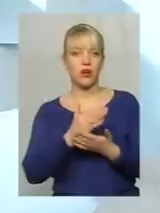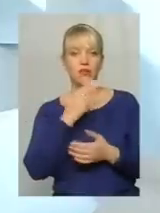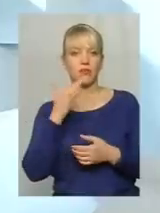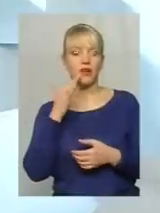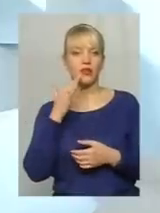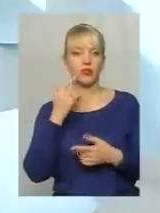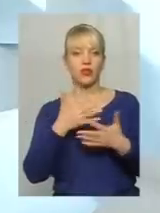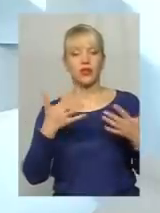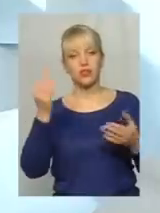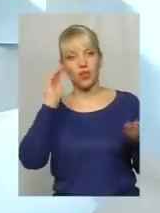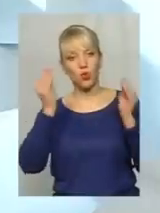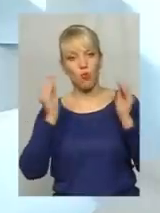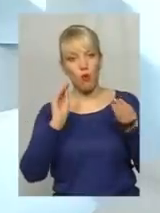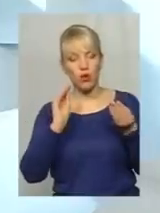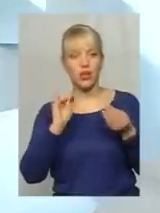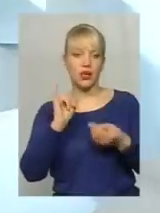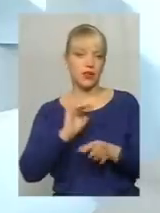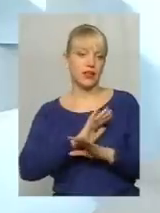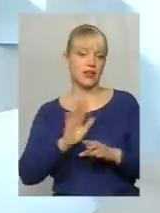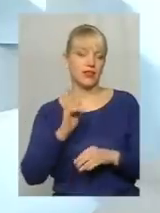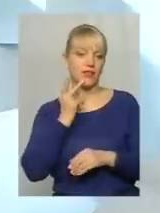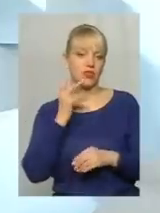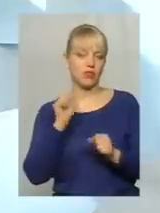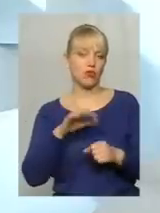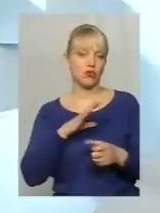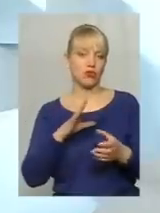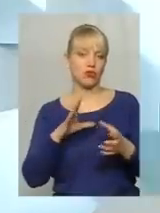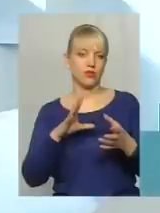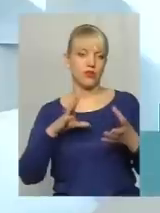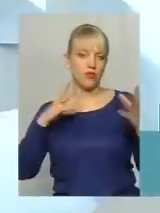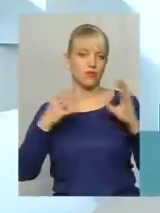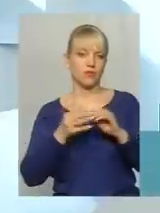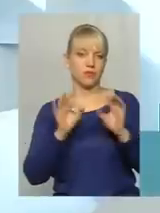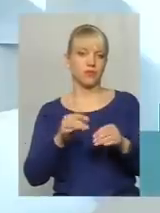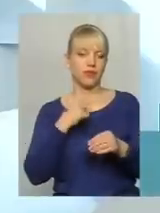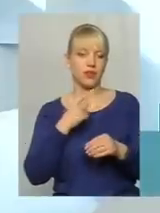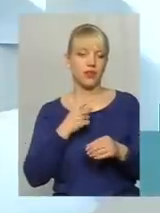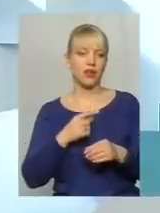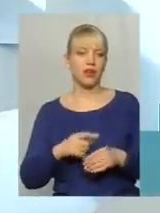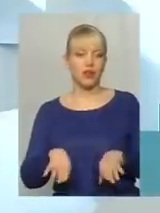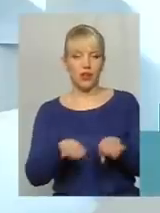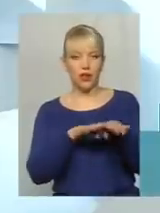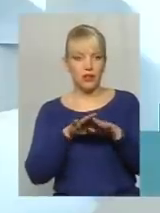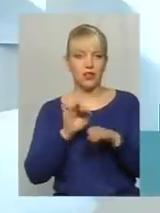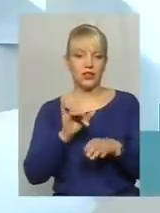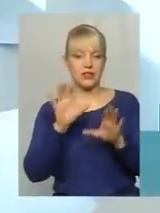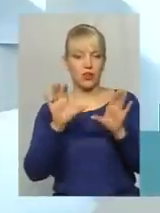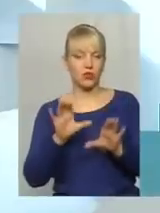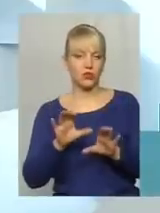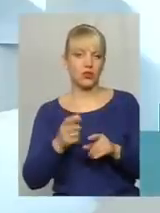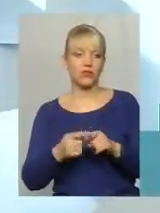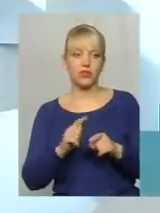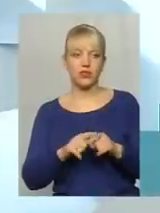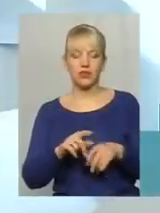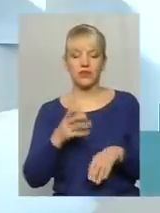різних думок і не завжди можуть дойти до спільної думки. Тому з законодавчої точки зору все дуже